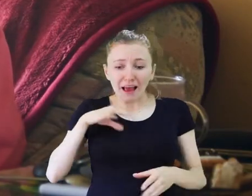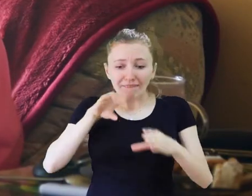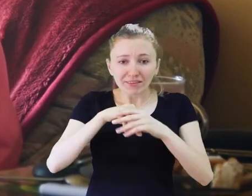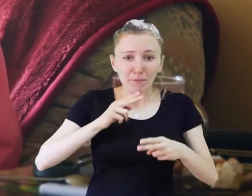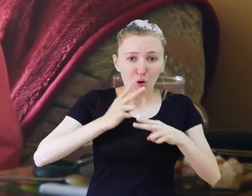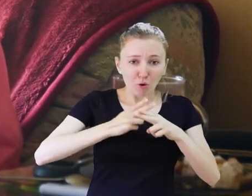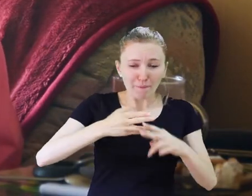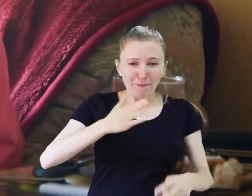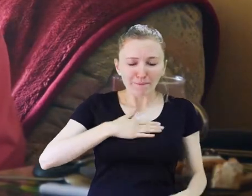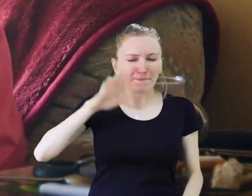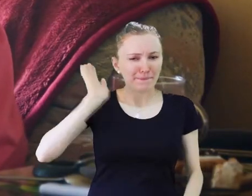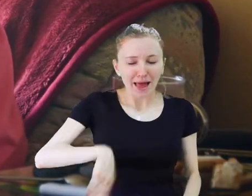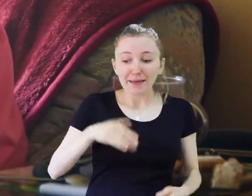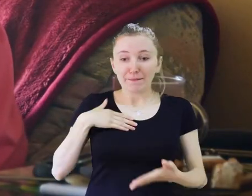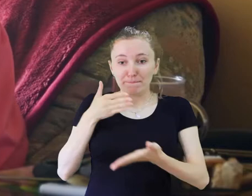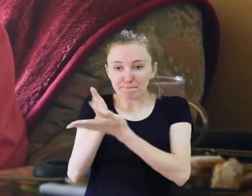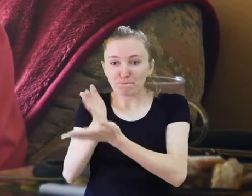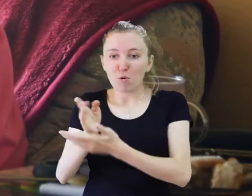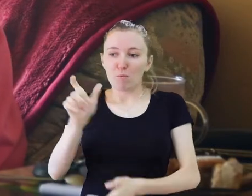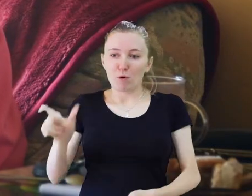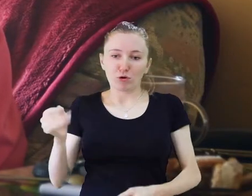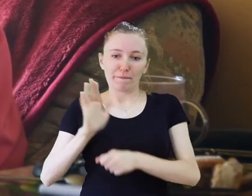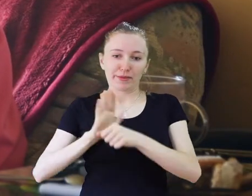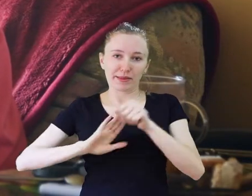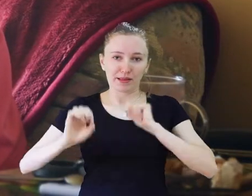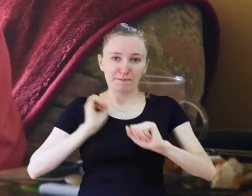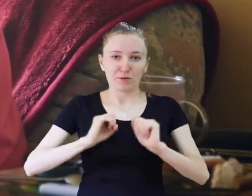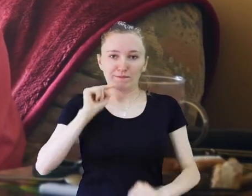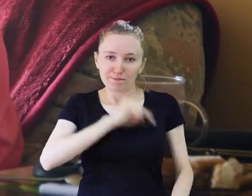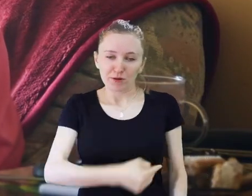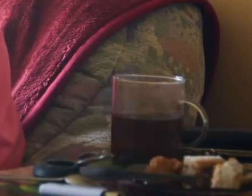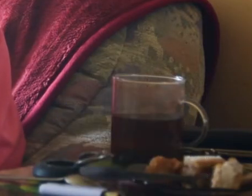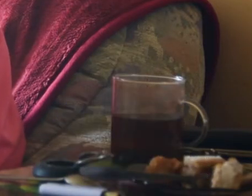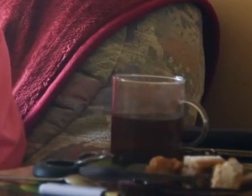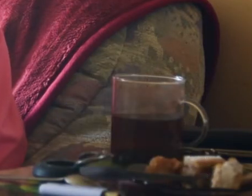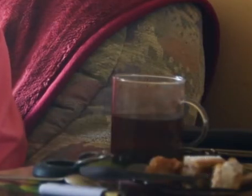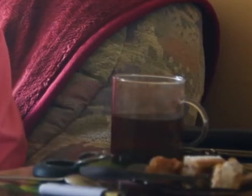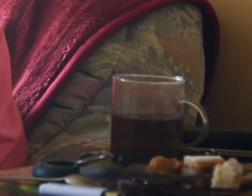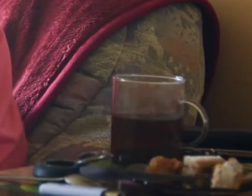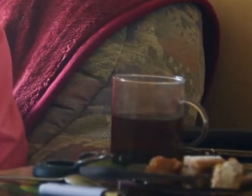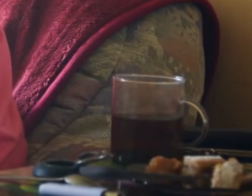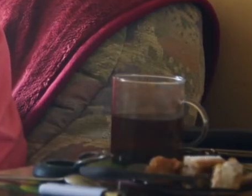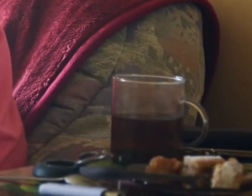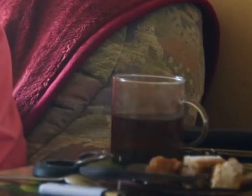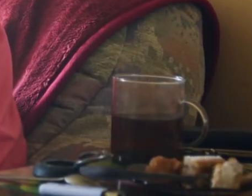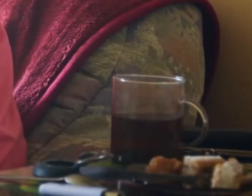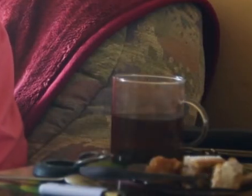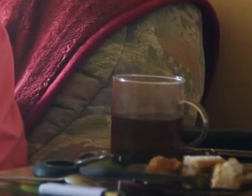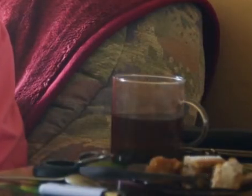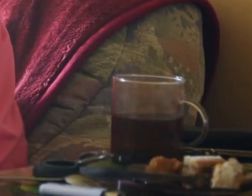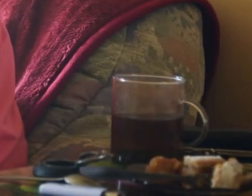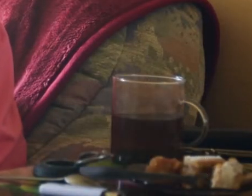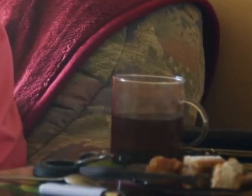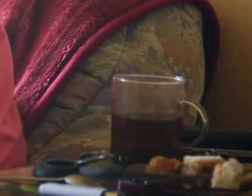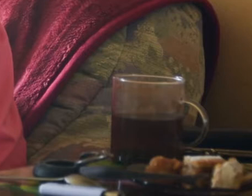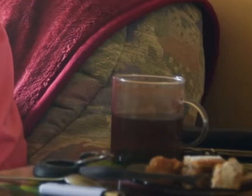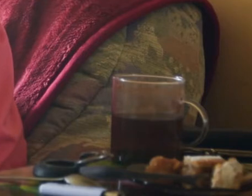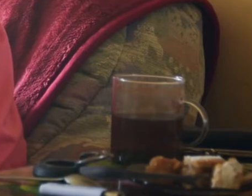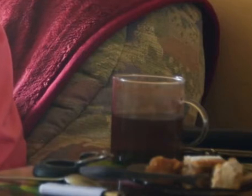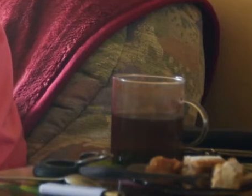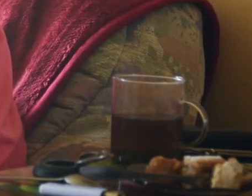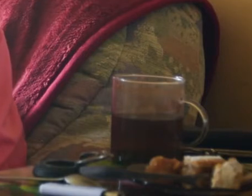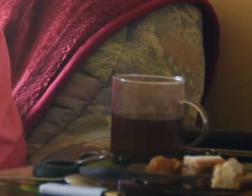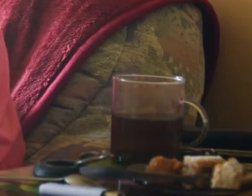siłę, że ja coś robię dobrego, że ja jeszcze pomimo choroby potrafię